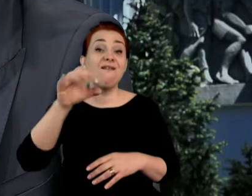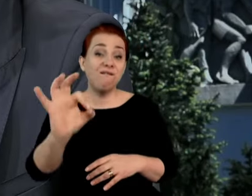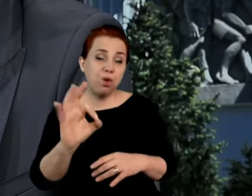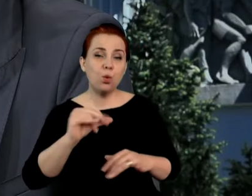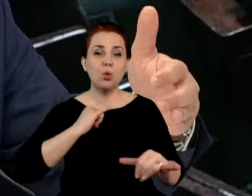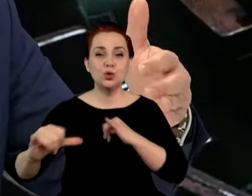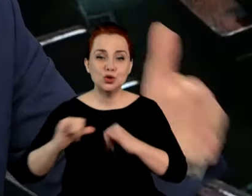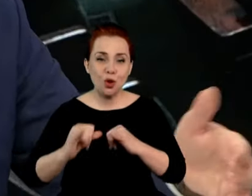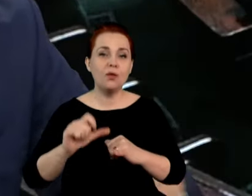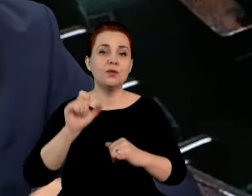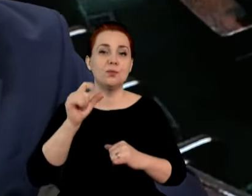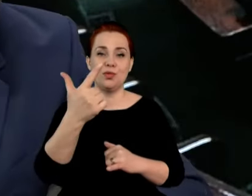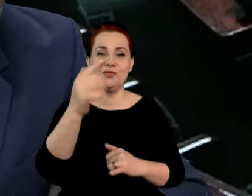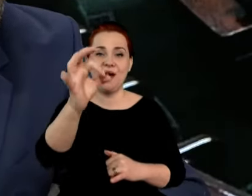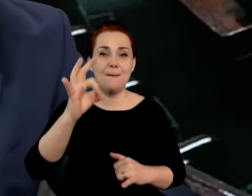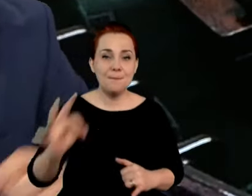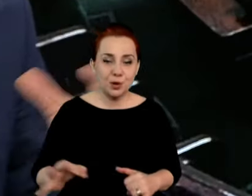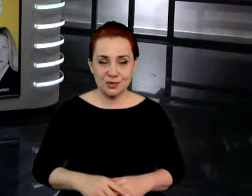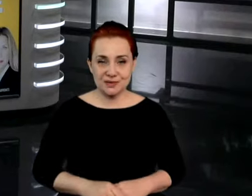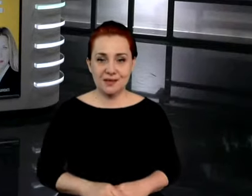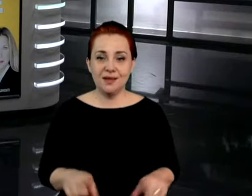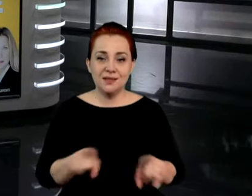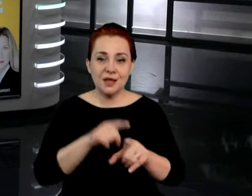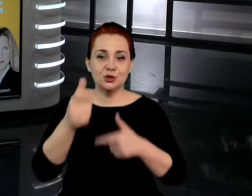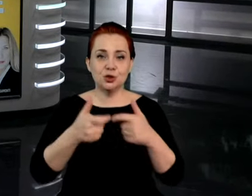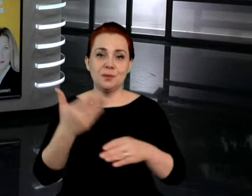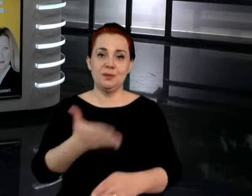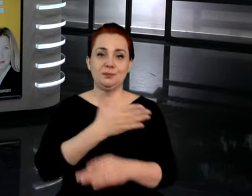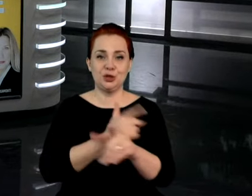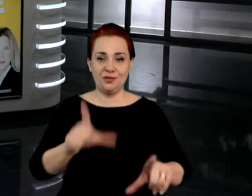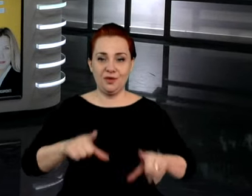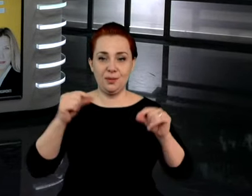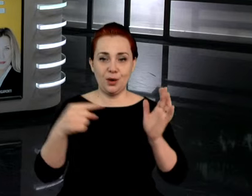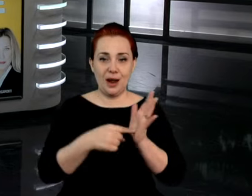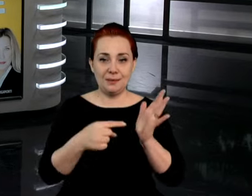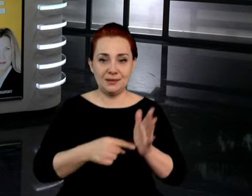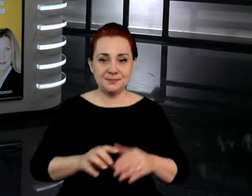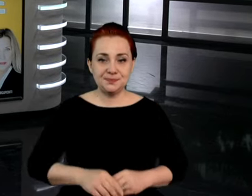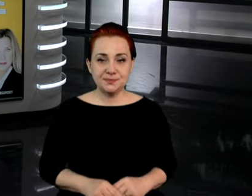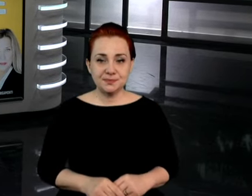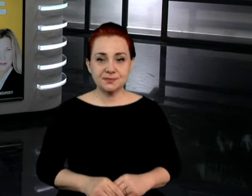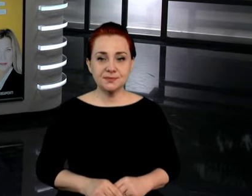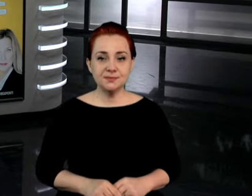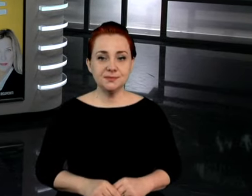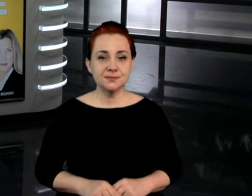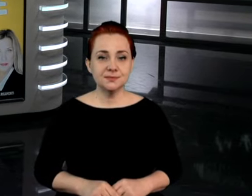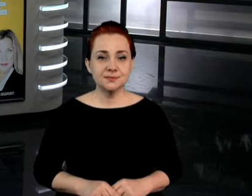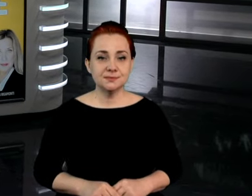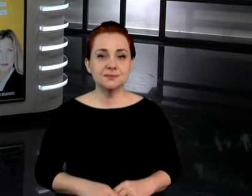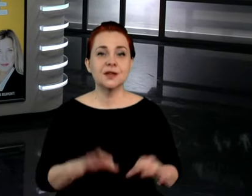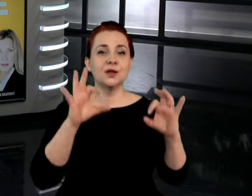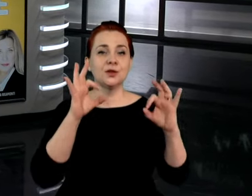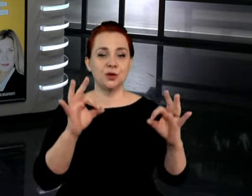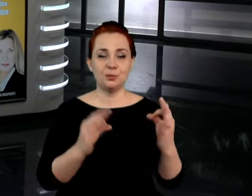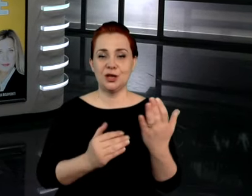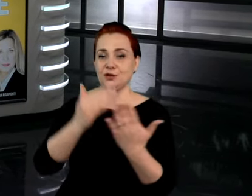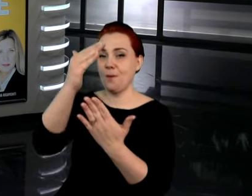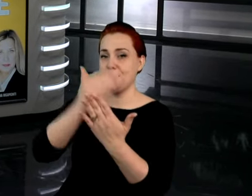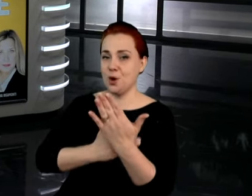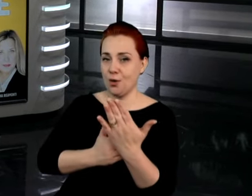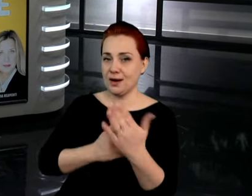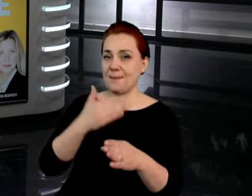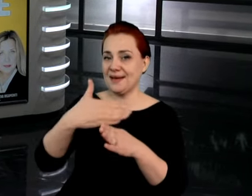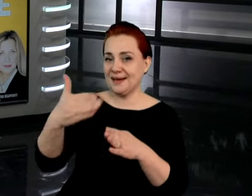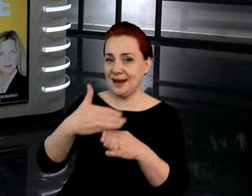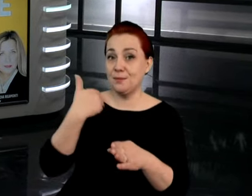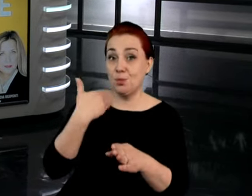projekt do Sejmu i jeszcze to zrobimy przed wyborami. Tylko ja bym chciał wrócić do kolejności, bo my program kredytowy przedstawiliśmy wcześniej